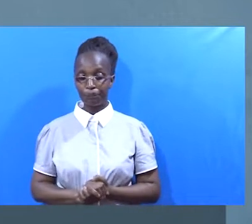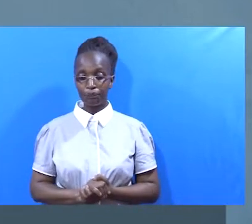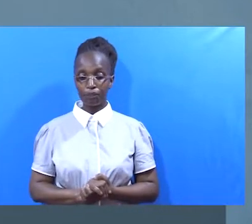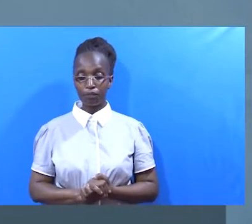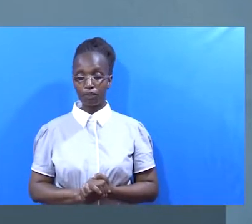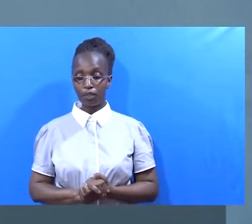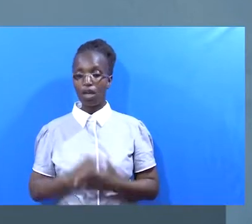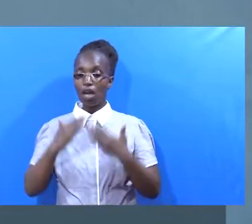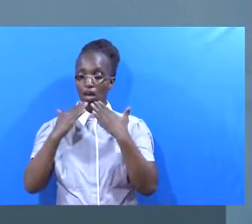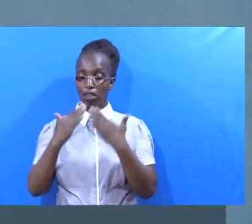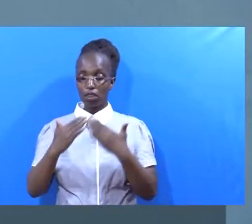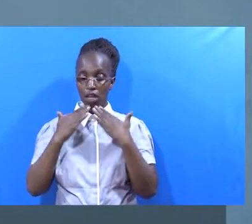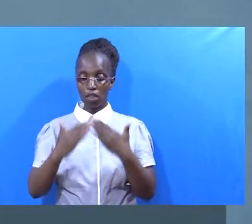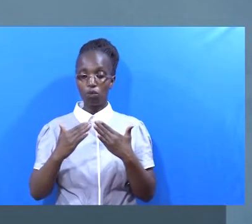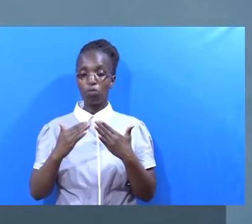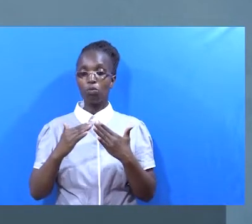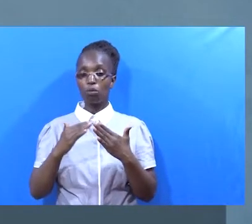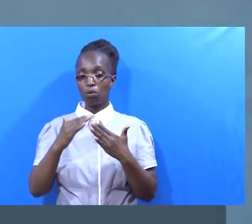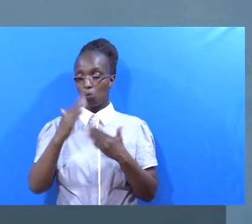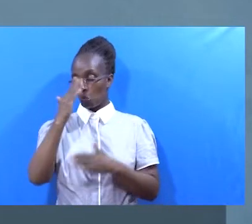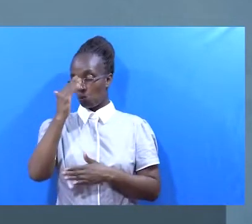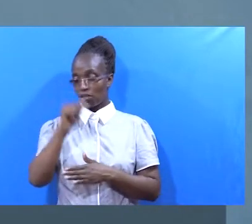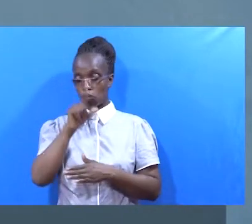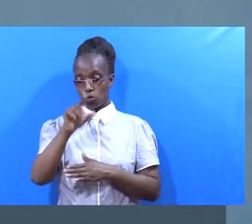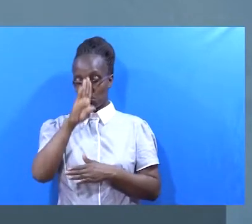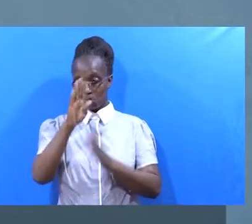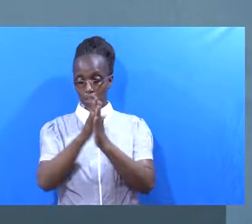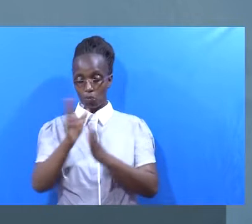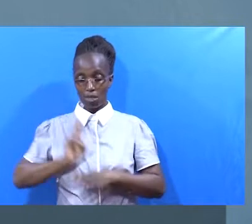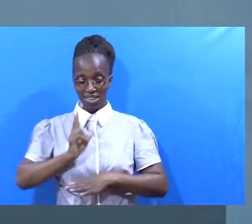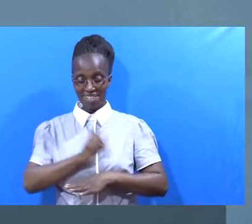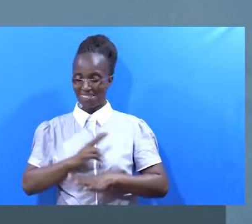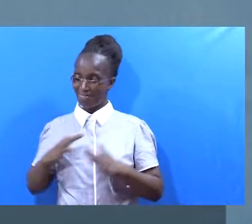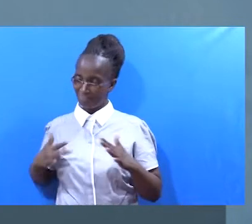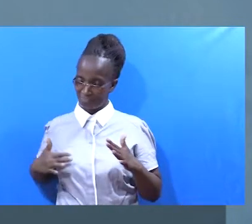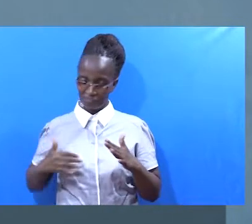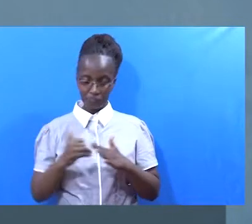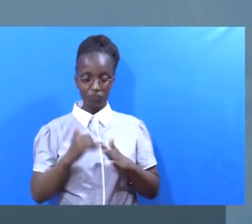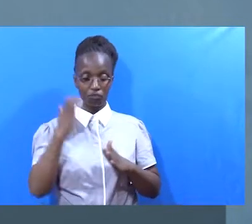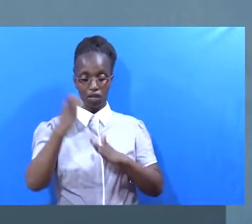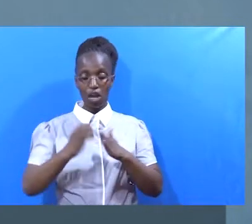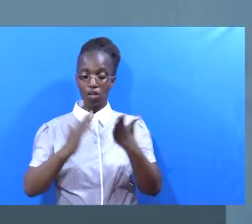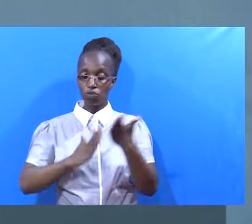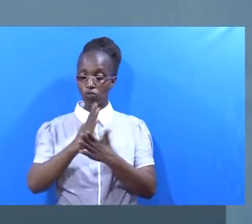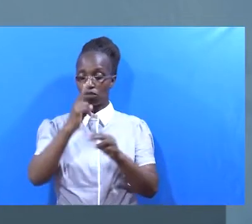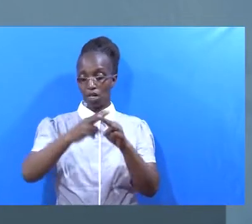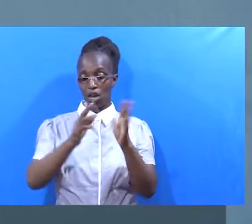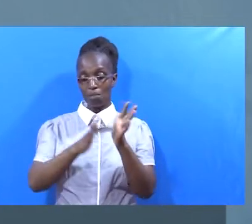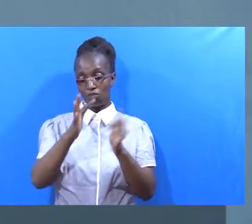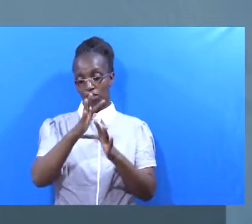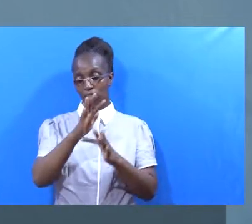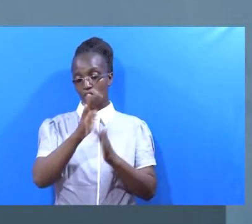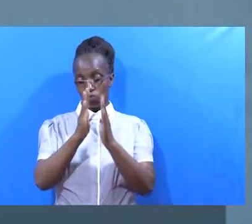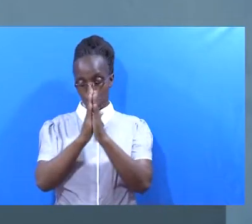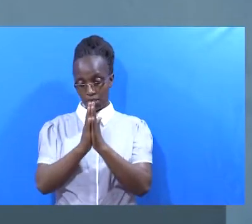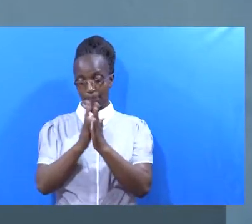tukiwa katika nduniani hii kuyatenda Niasande baba mwenyezi mungu kumana utandamana pamoja nasi ya dimwisho Na nikupitia kwa Yesu Kristo mkombozi